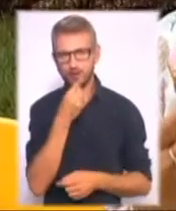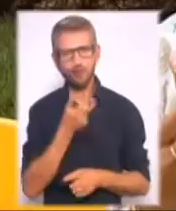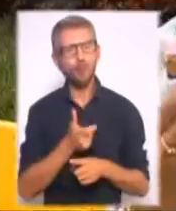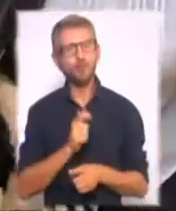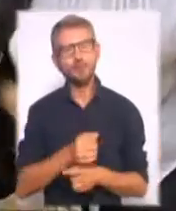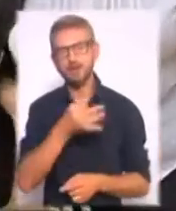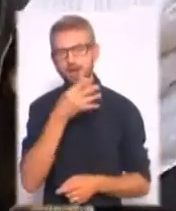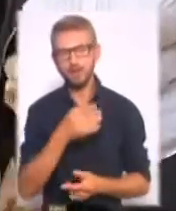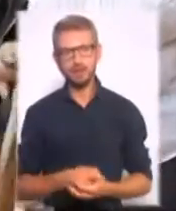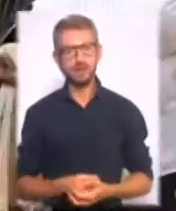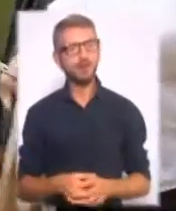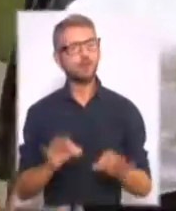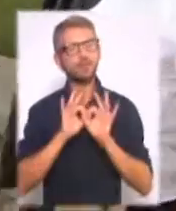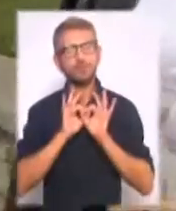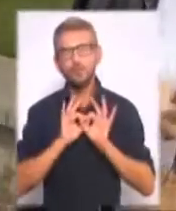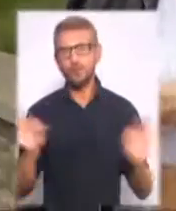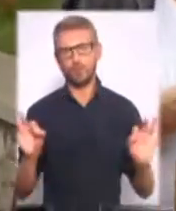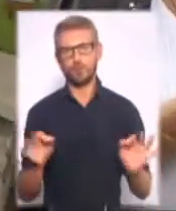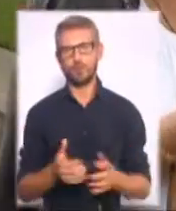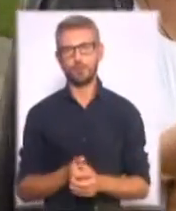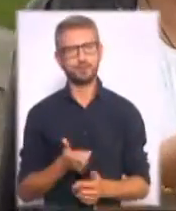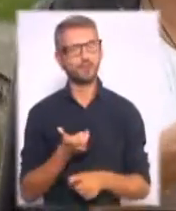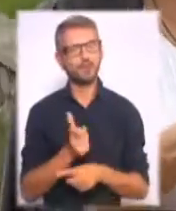чудово. Чудово, подиваємося.